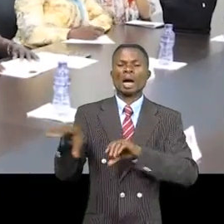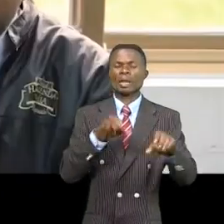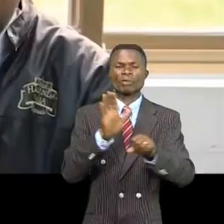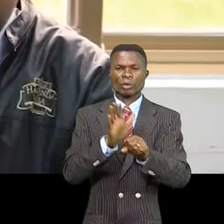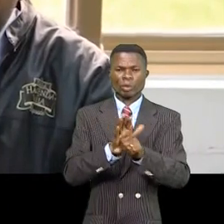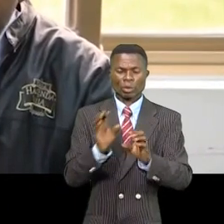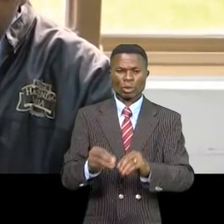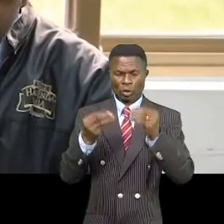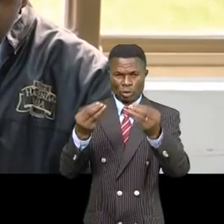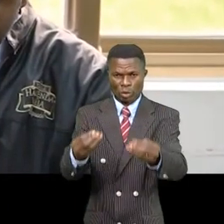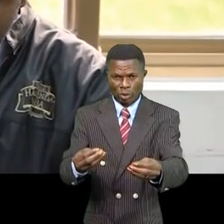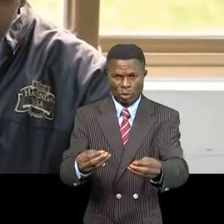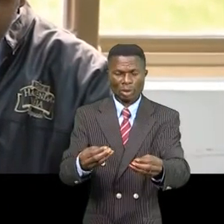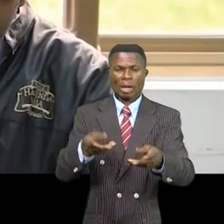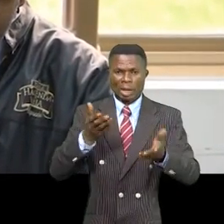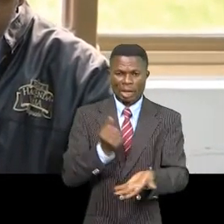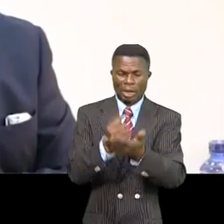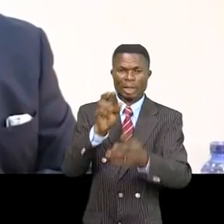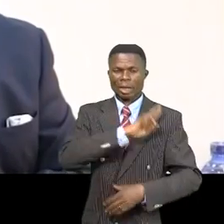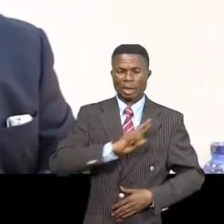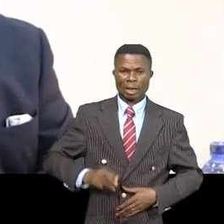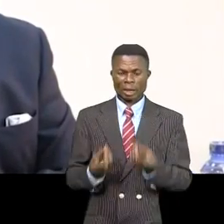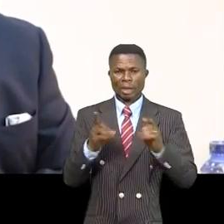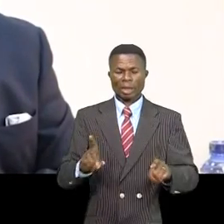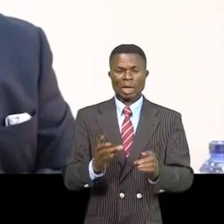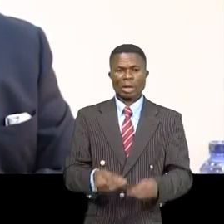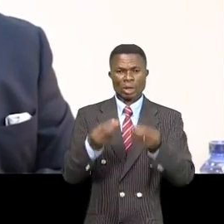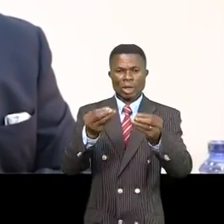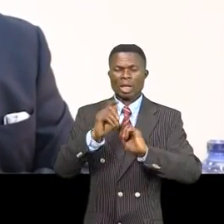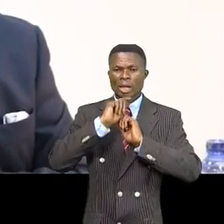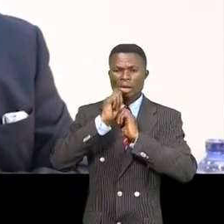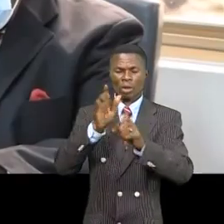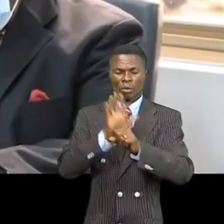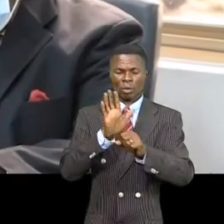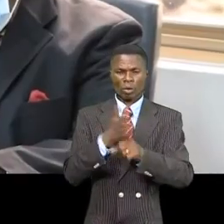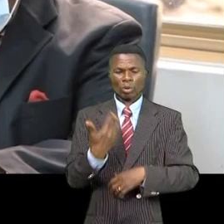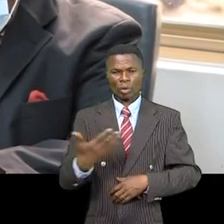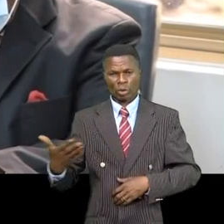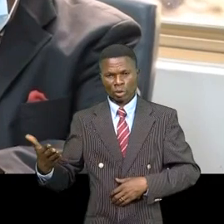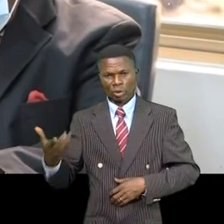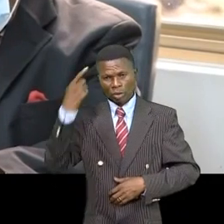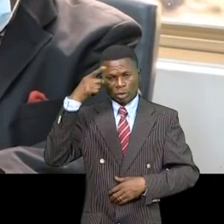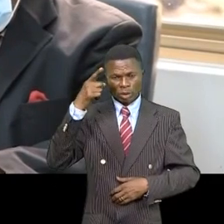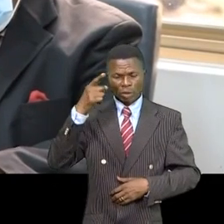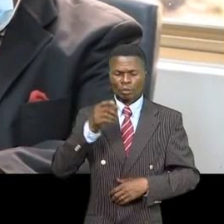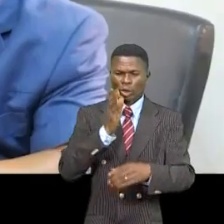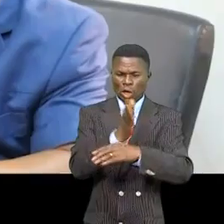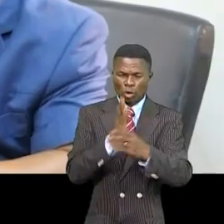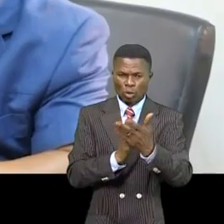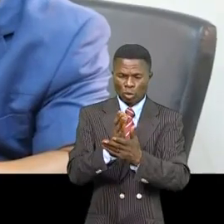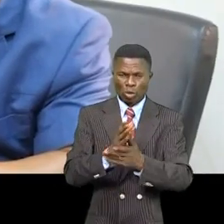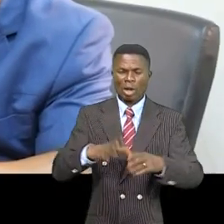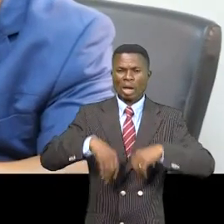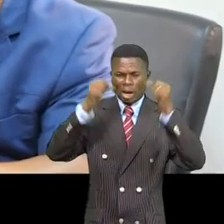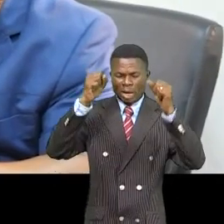doit être mise en place pour permettre à la RDC de disposer d'un document de référence afin de mieux orienter et adapter